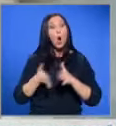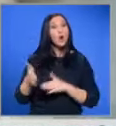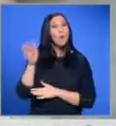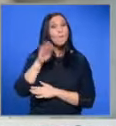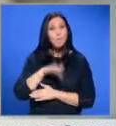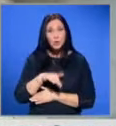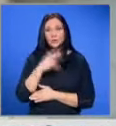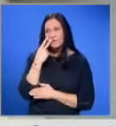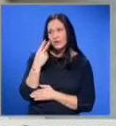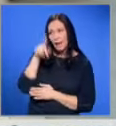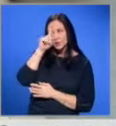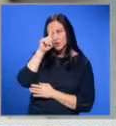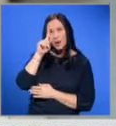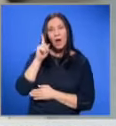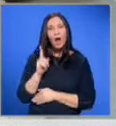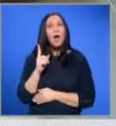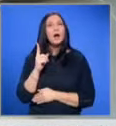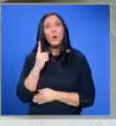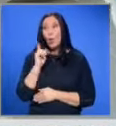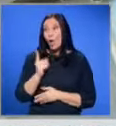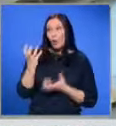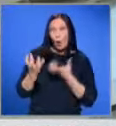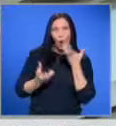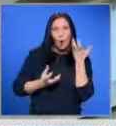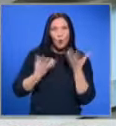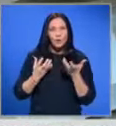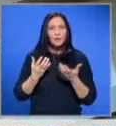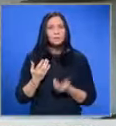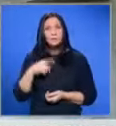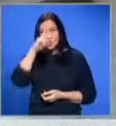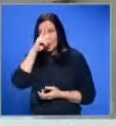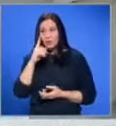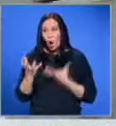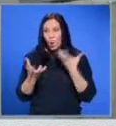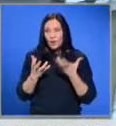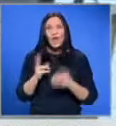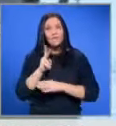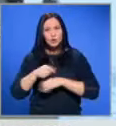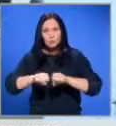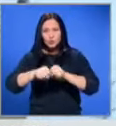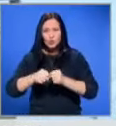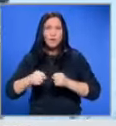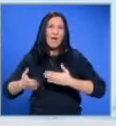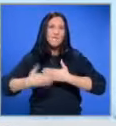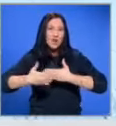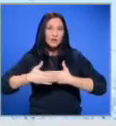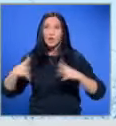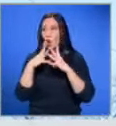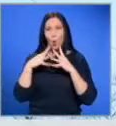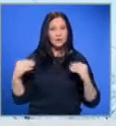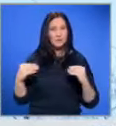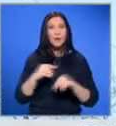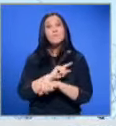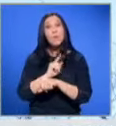което видяхме жената, която го риба. Тя гореше и плезахме, разбихме вратата и извекихме.